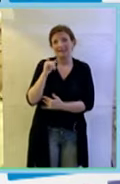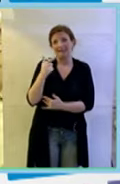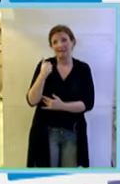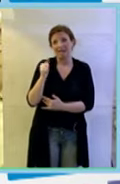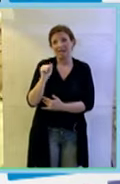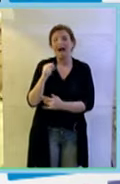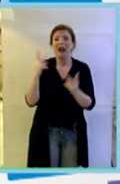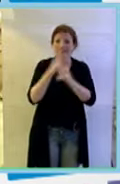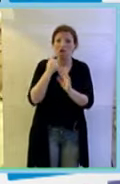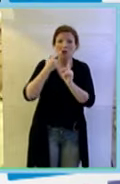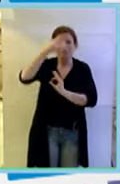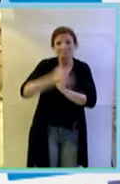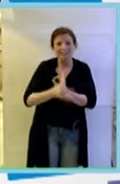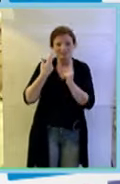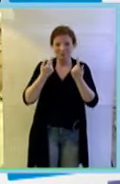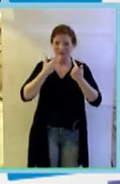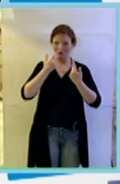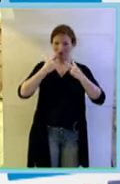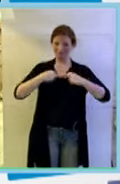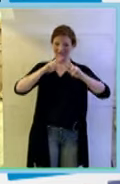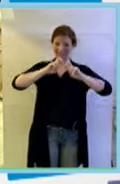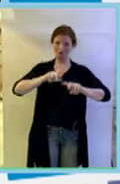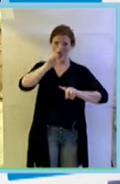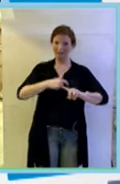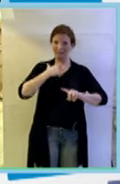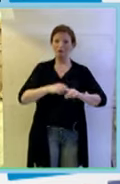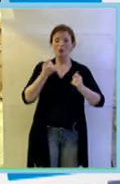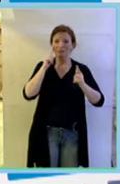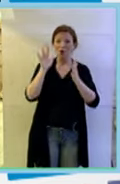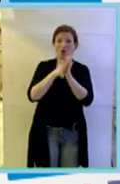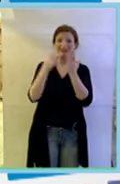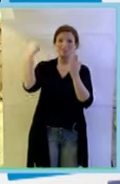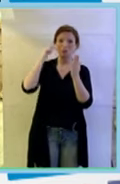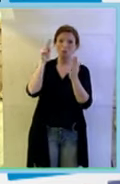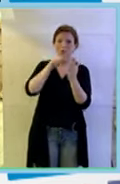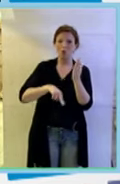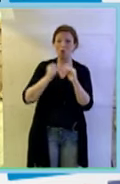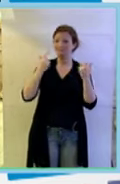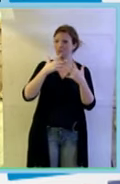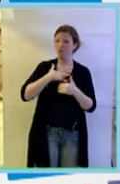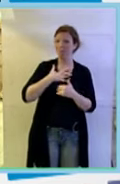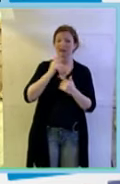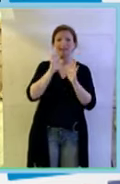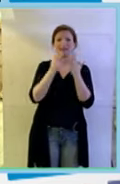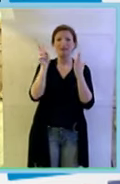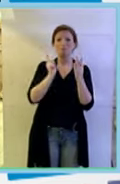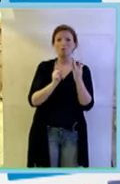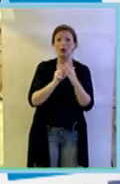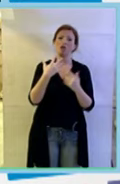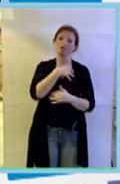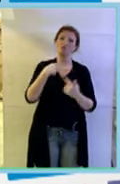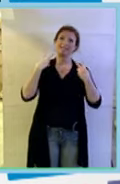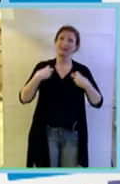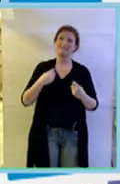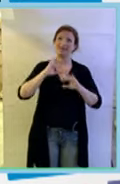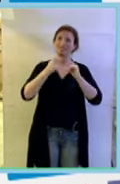ho fatto ho deciso di fare la ricercatrice perché ho letto il suo libro quando c'avevo 18 anni sì sì quale libro era di tanti no scienza vita e avventura è